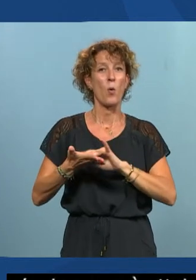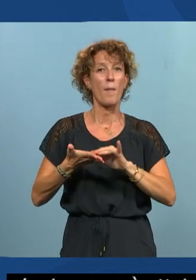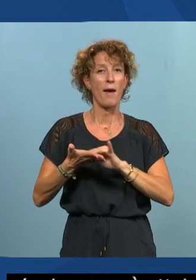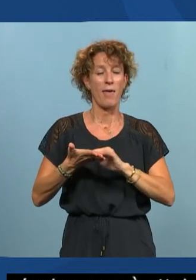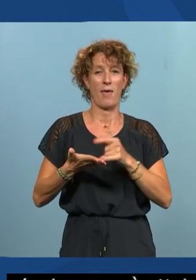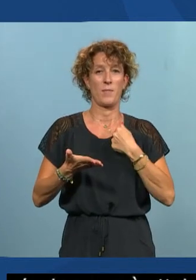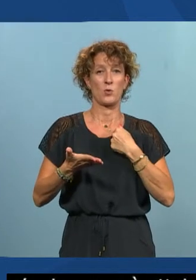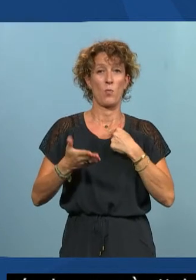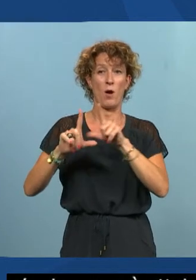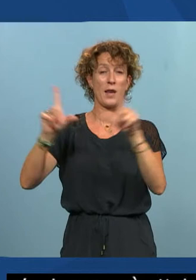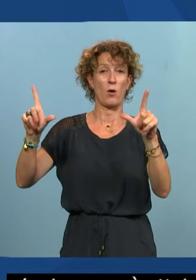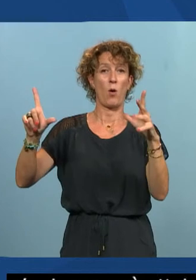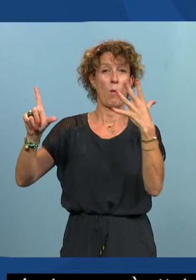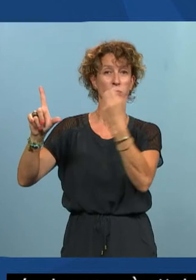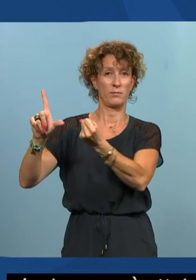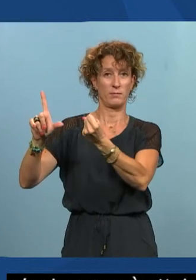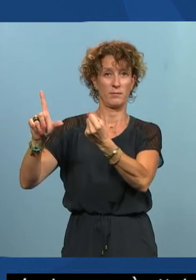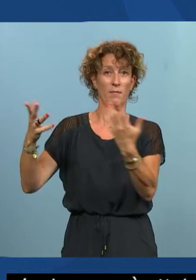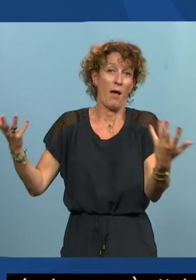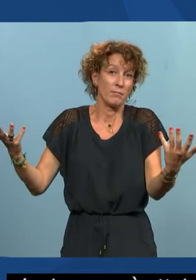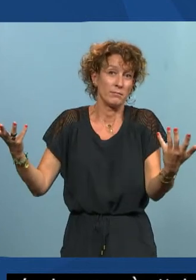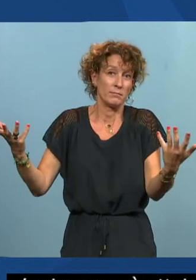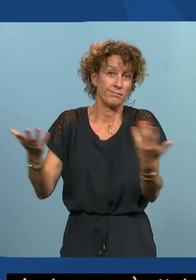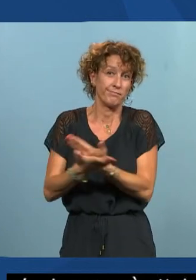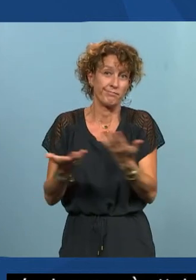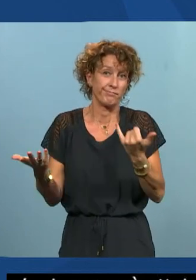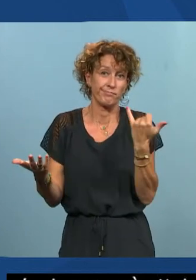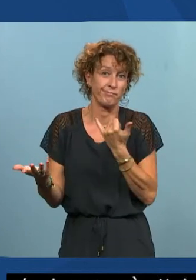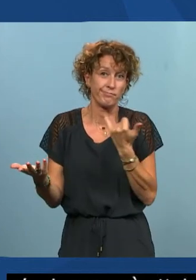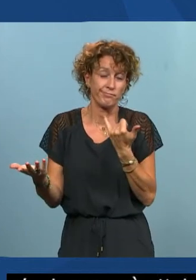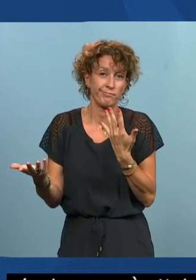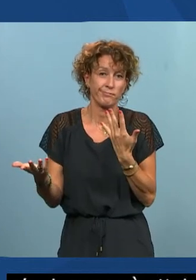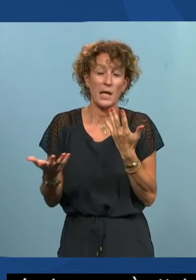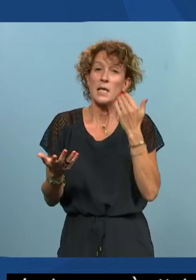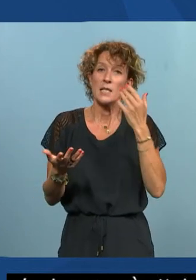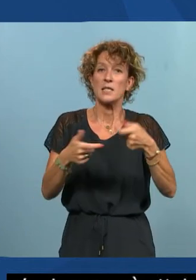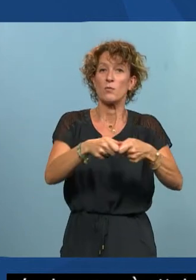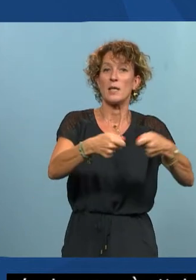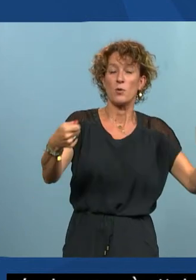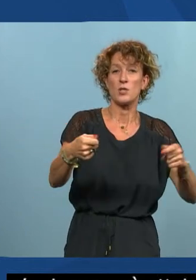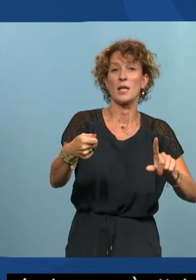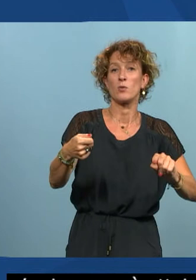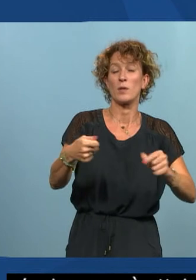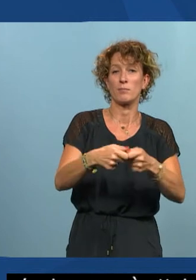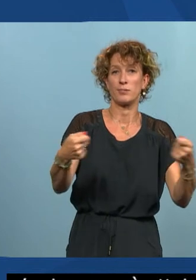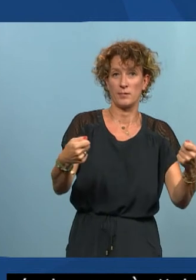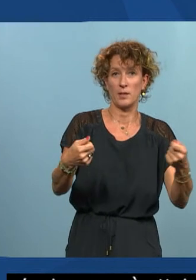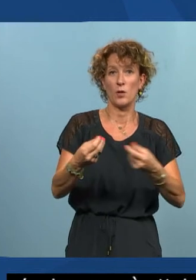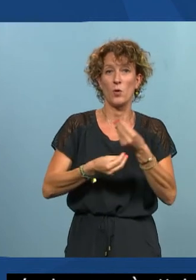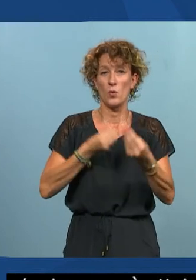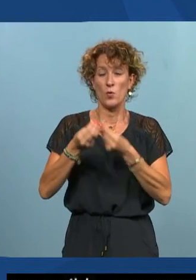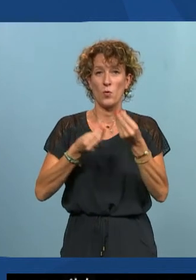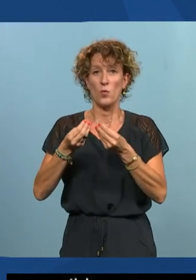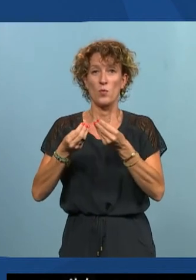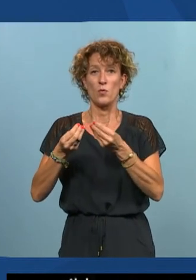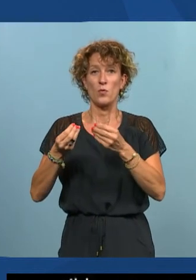éteindre l'écran donc là c'est vous dire ça sert à rien débranchez votre souris désactivez les images